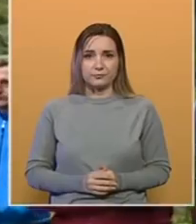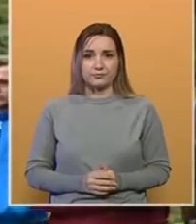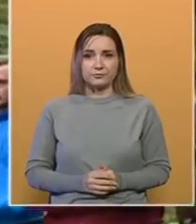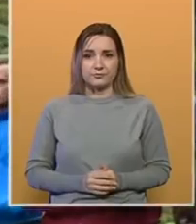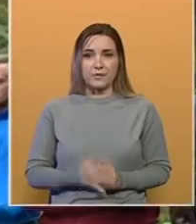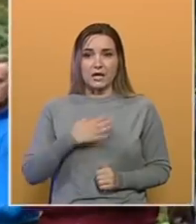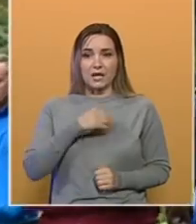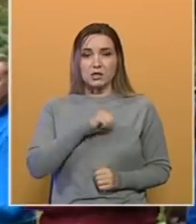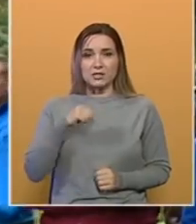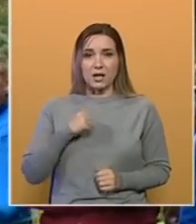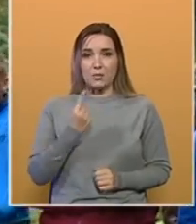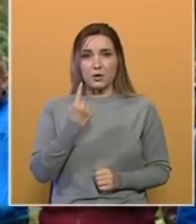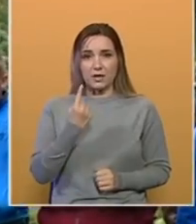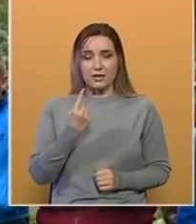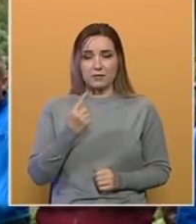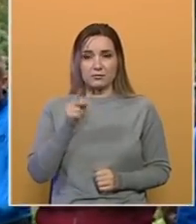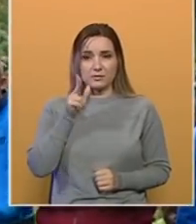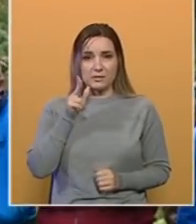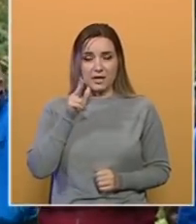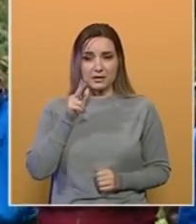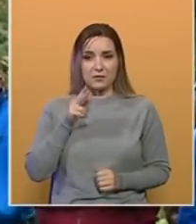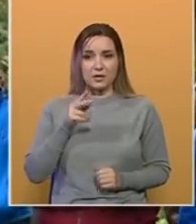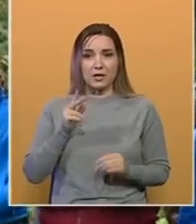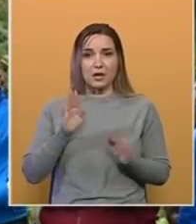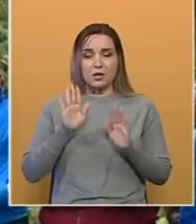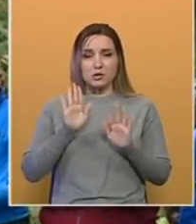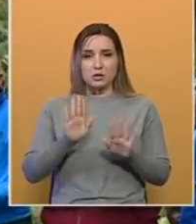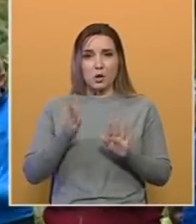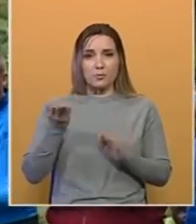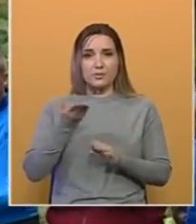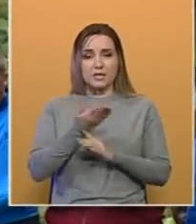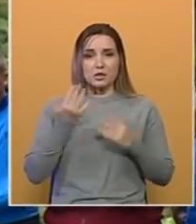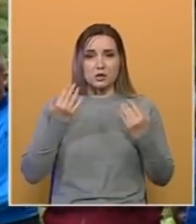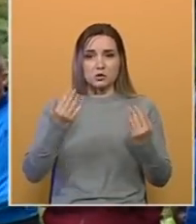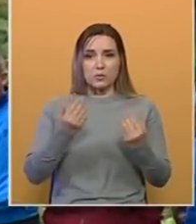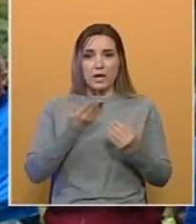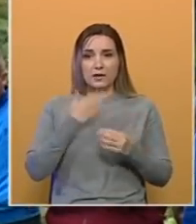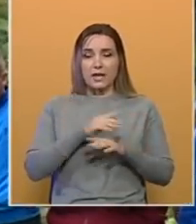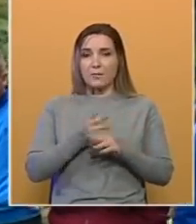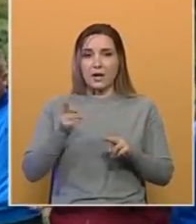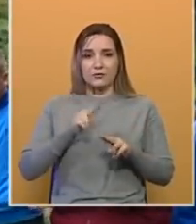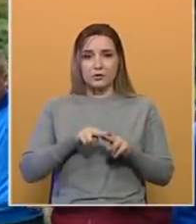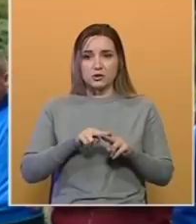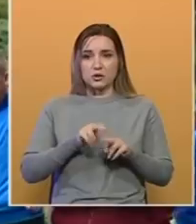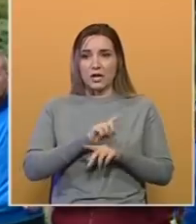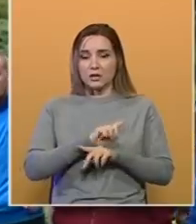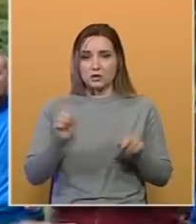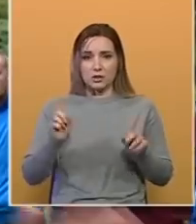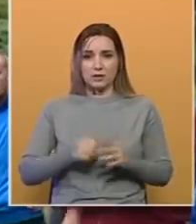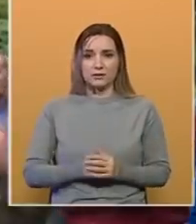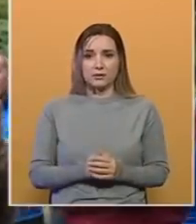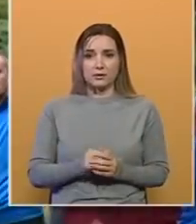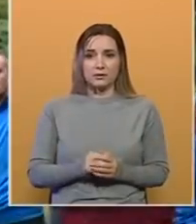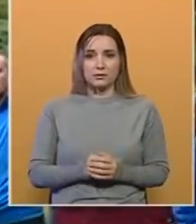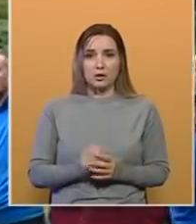Nas je samo jedan jediti zatjev. Stop, sjećaj šume, znači nema više, ništa više. Znači